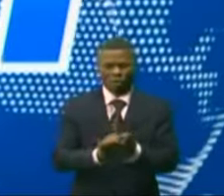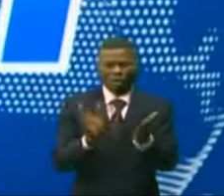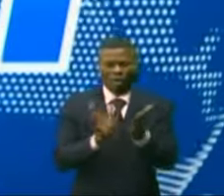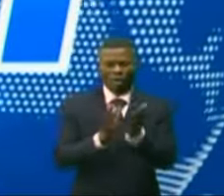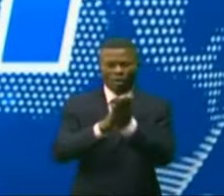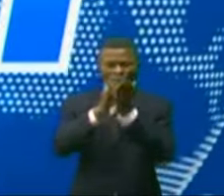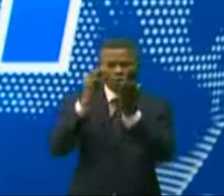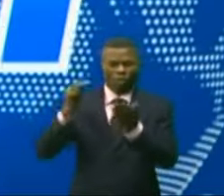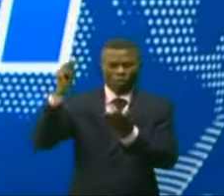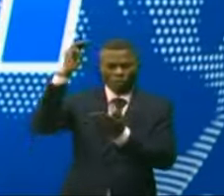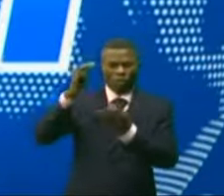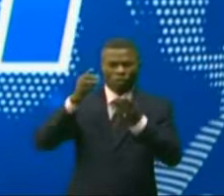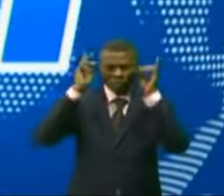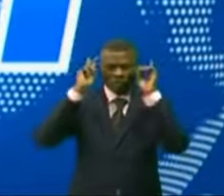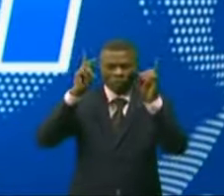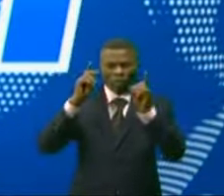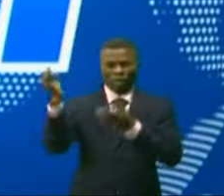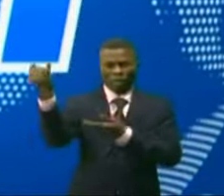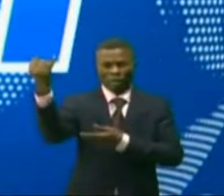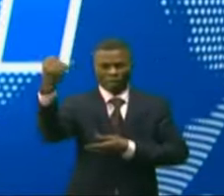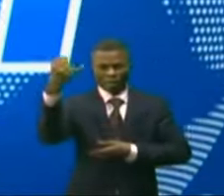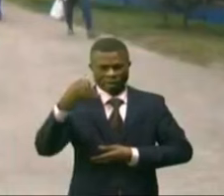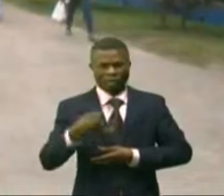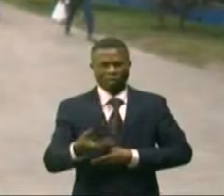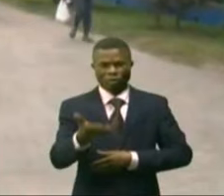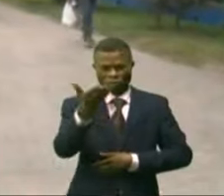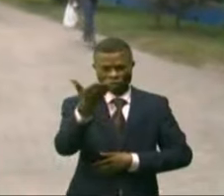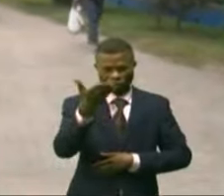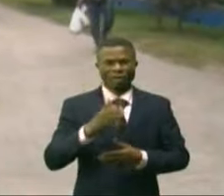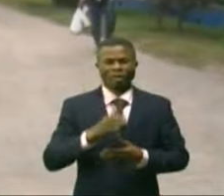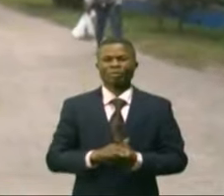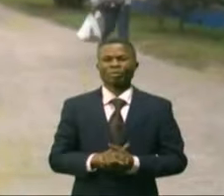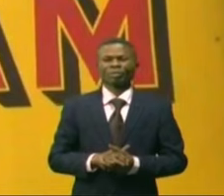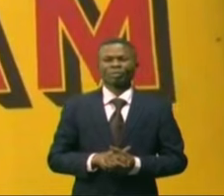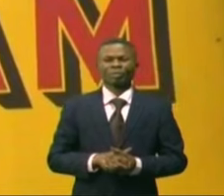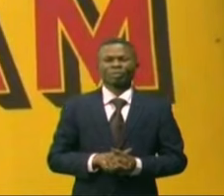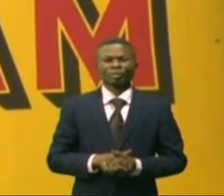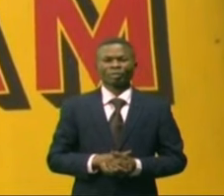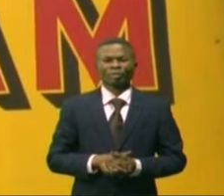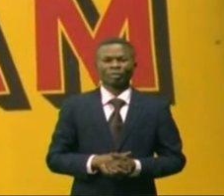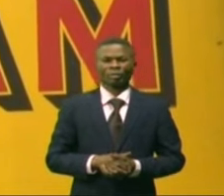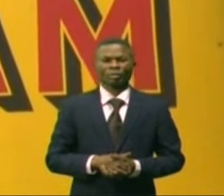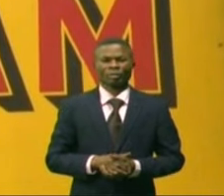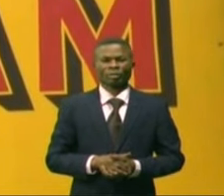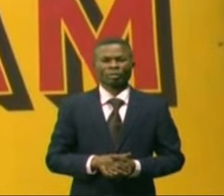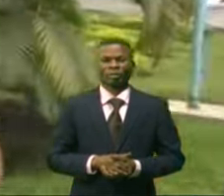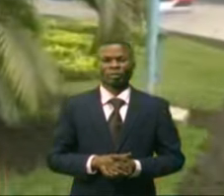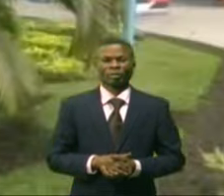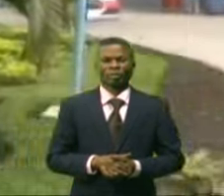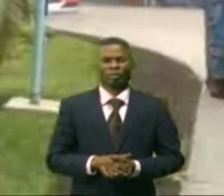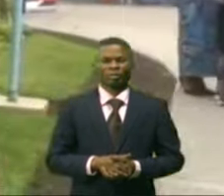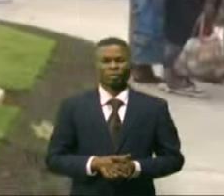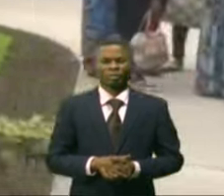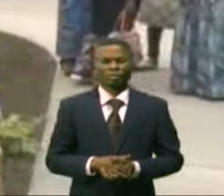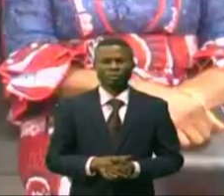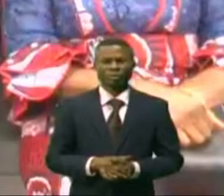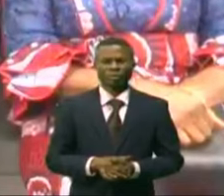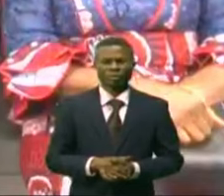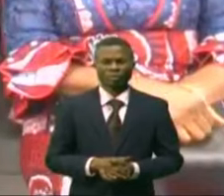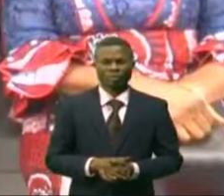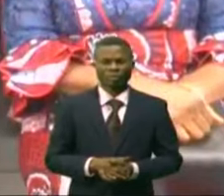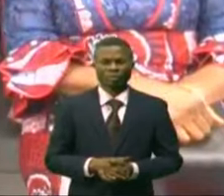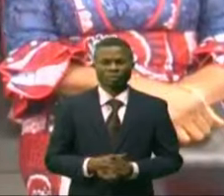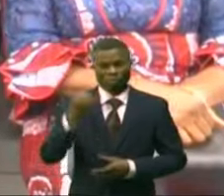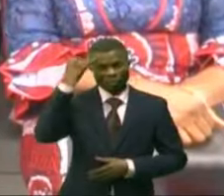supérieur des arts et métiers ISAM. Les femmes sont appelées à connaître leurs droits. L